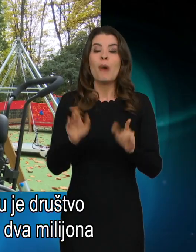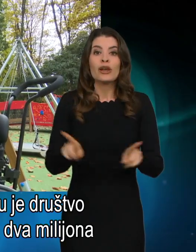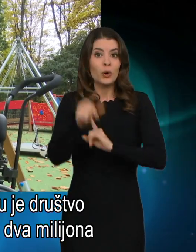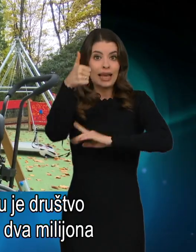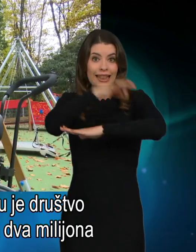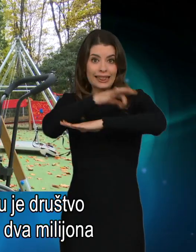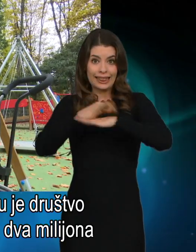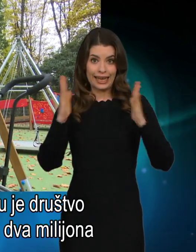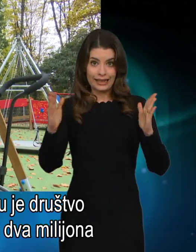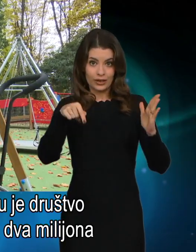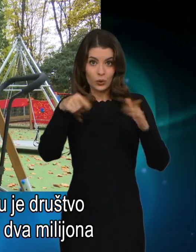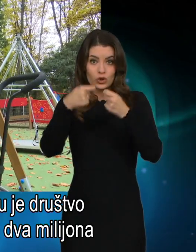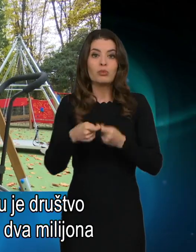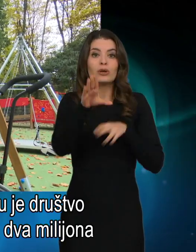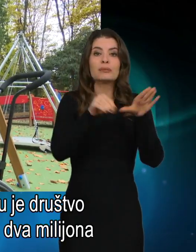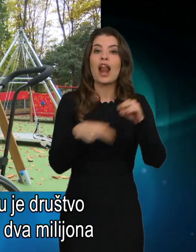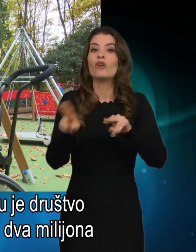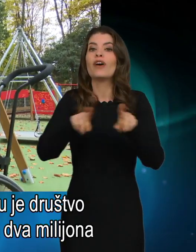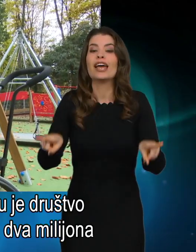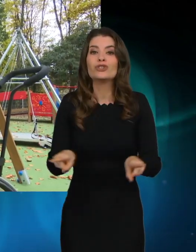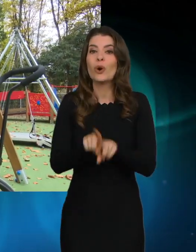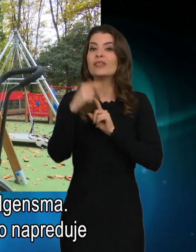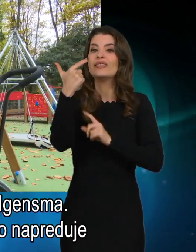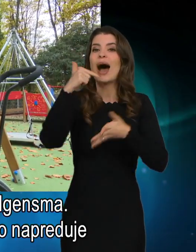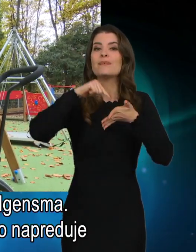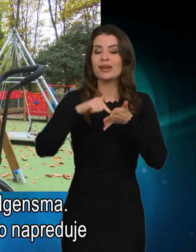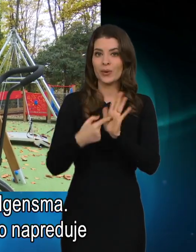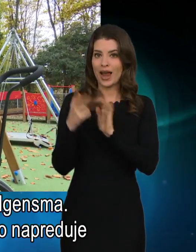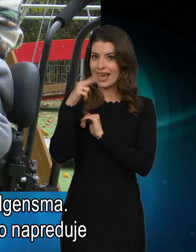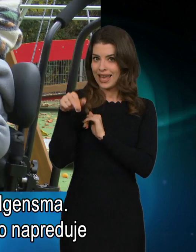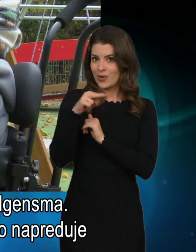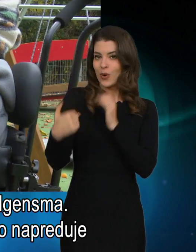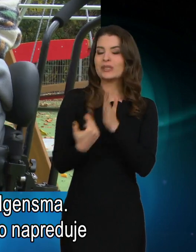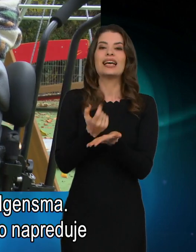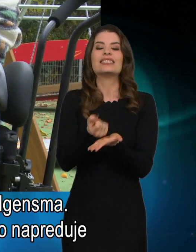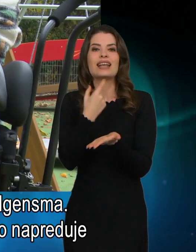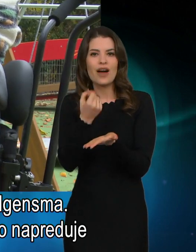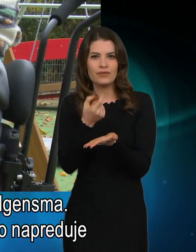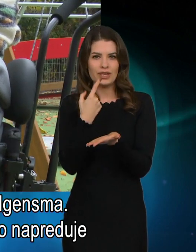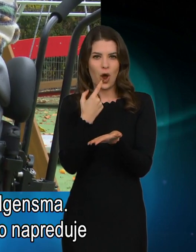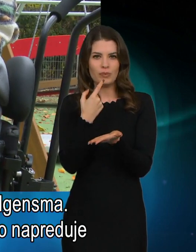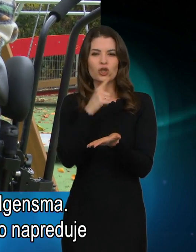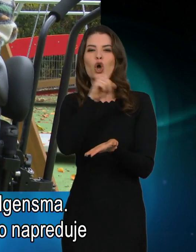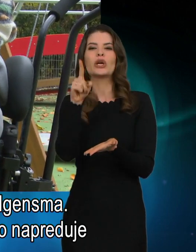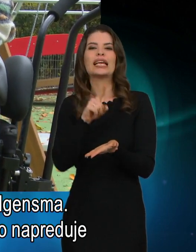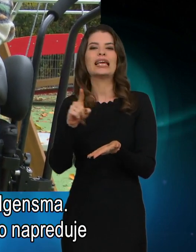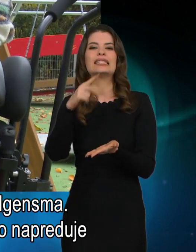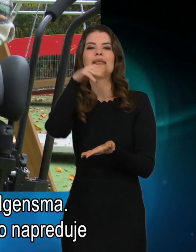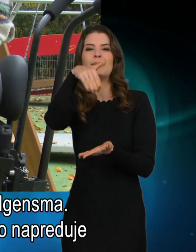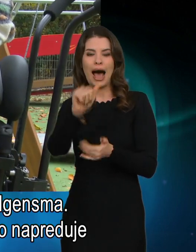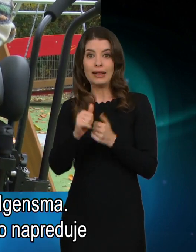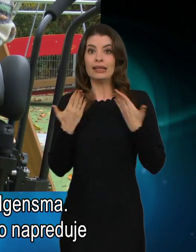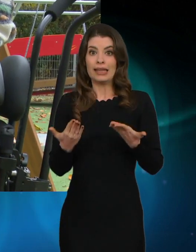tednu je društvo zbralo več kot potrebna dva milijona evrov za zdravilo z Olgensma. Danes kris